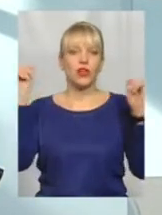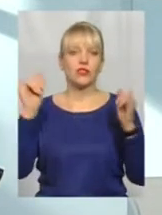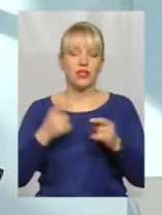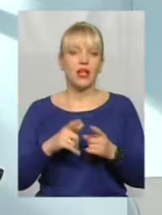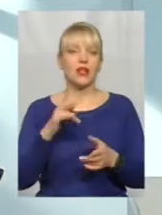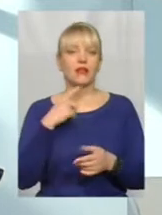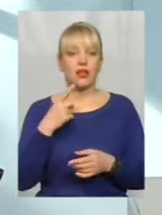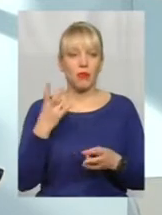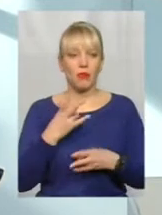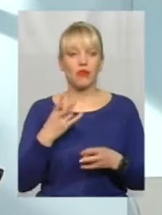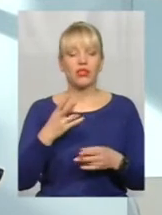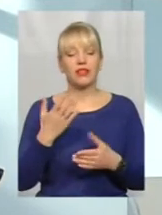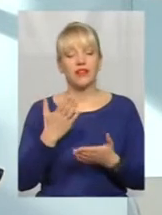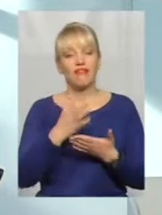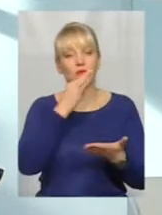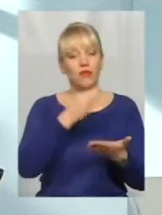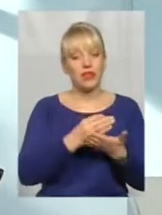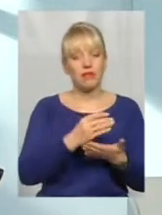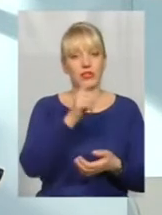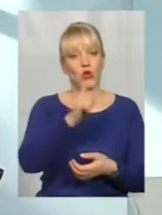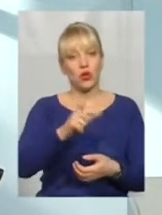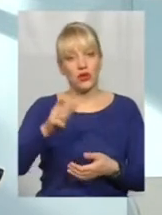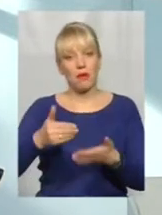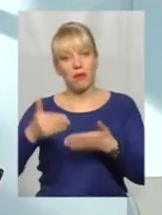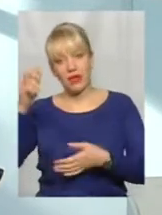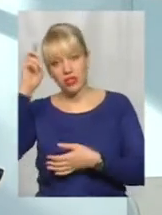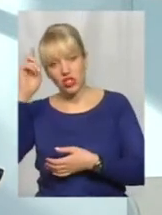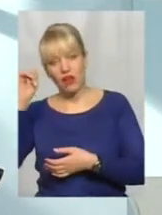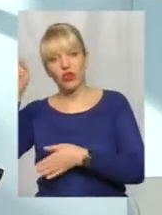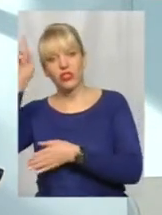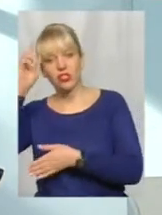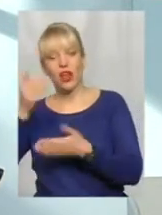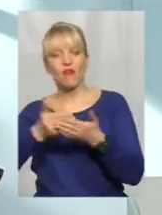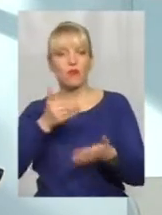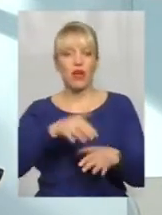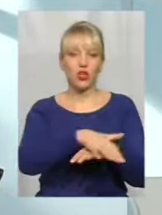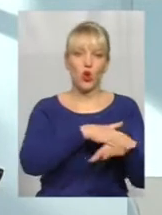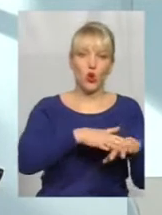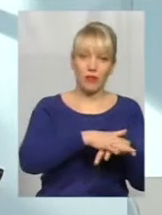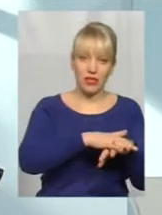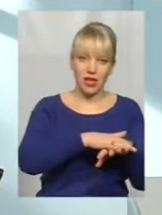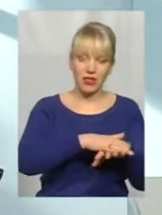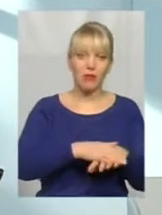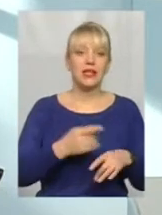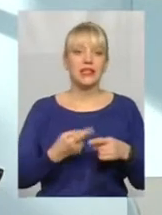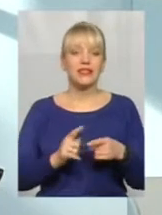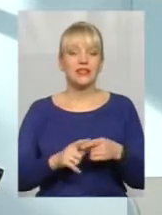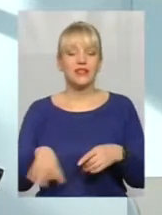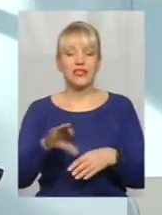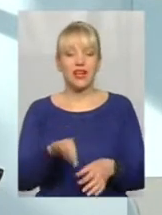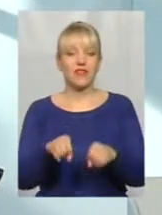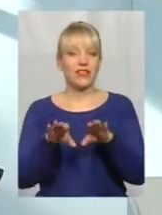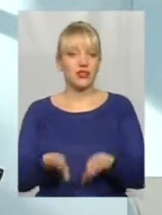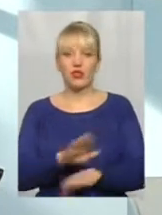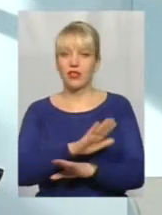і держави перед громадянами, і громадян перед державою. Безперечно, це вирішується не в один